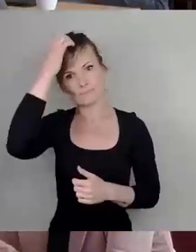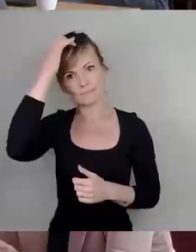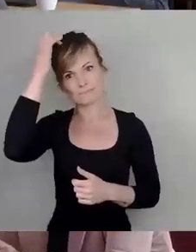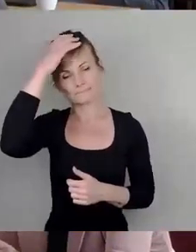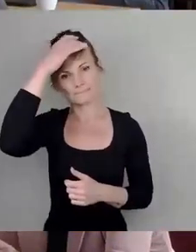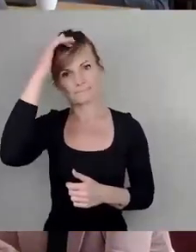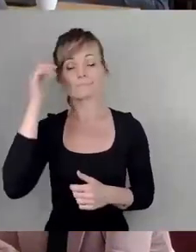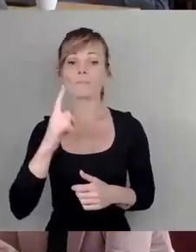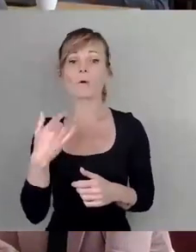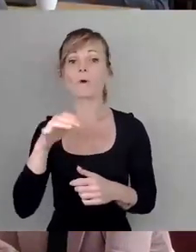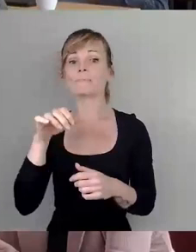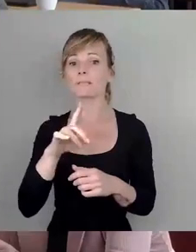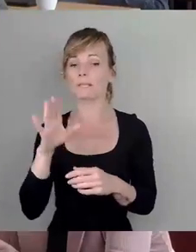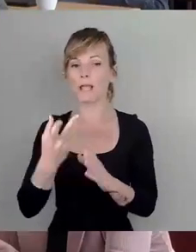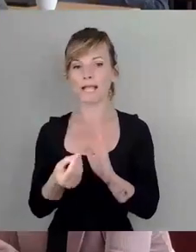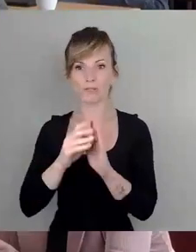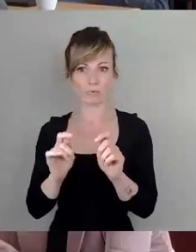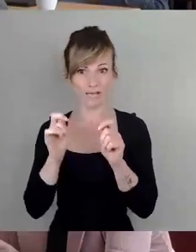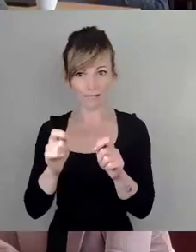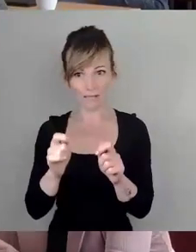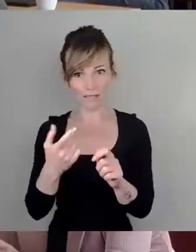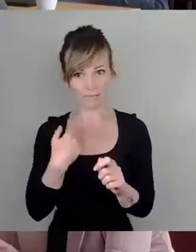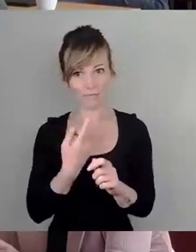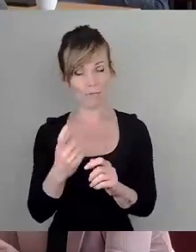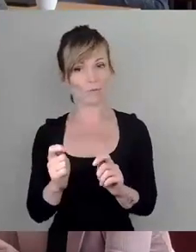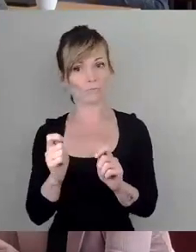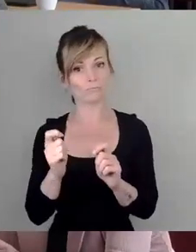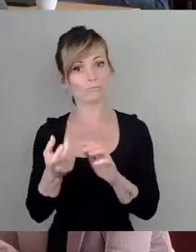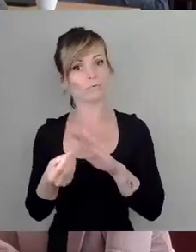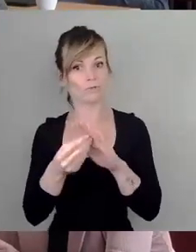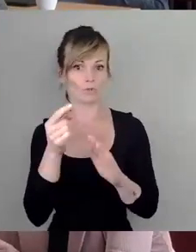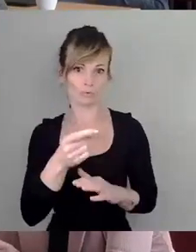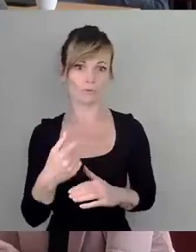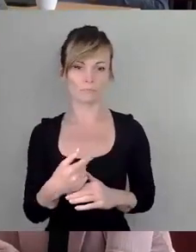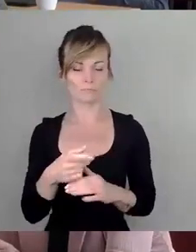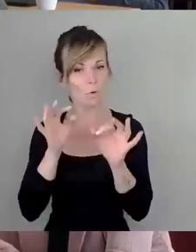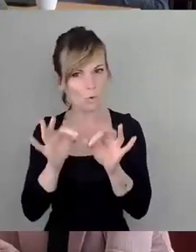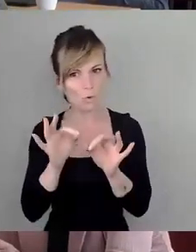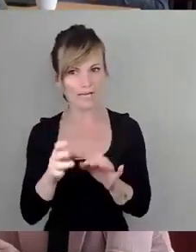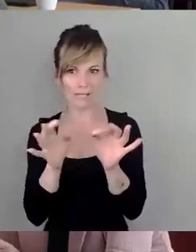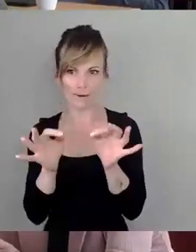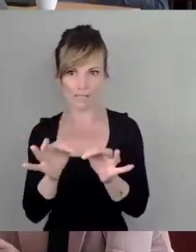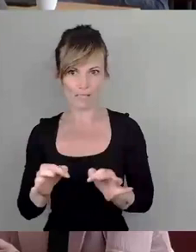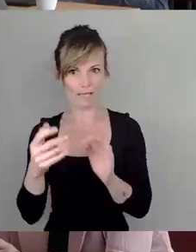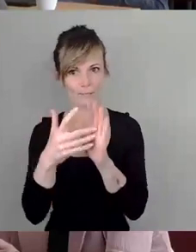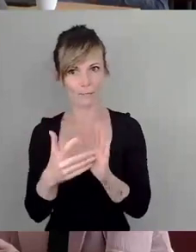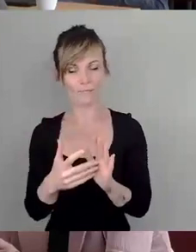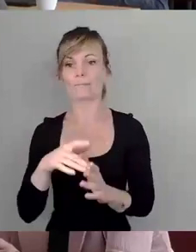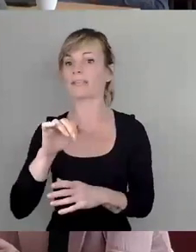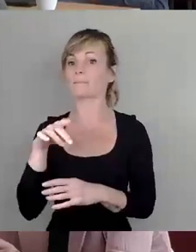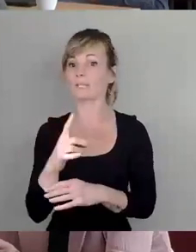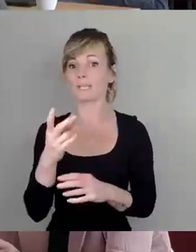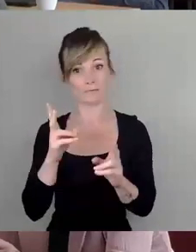es eben tatsächlich darum geht, dass ganz konkrete Maßnahmen dort geprüft werden. Und da hat die SPD tatsächlich